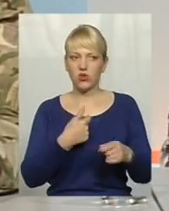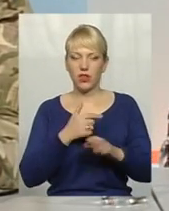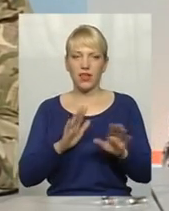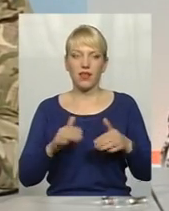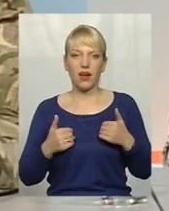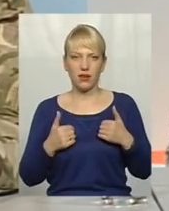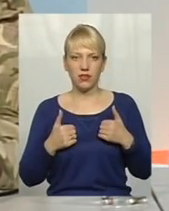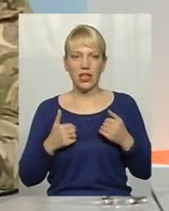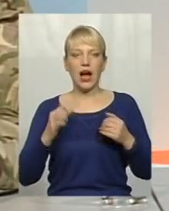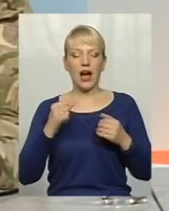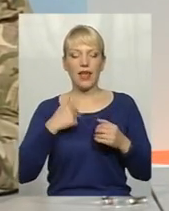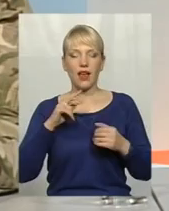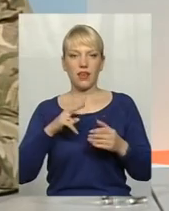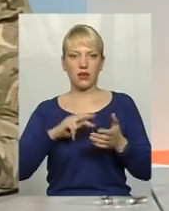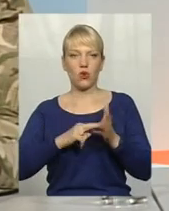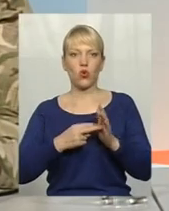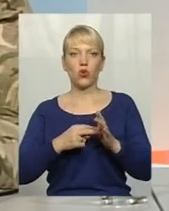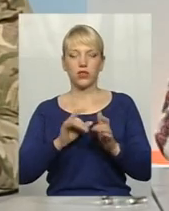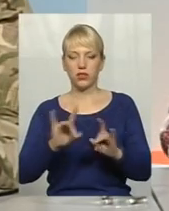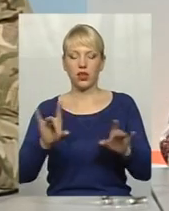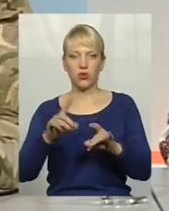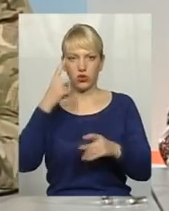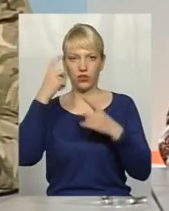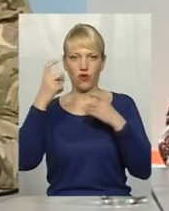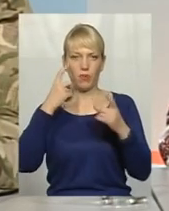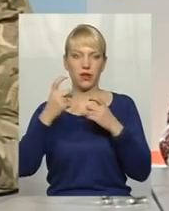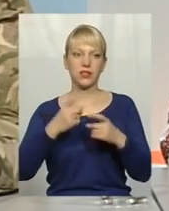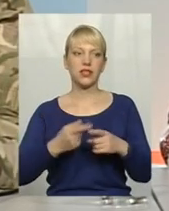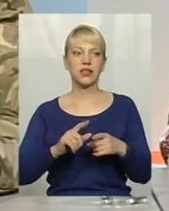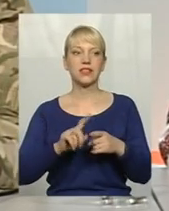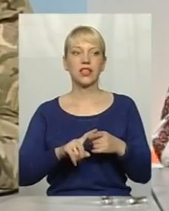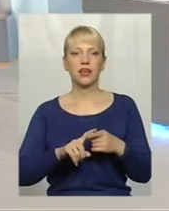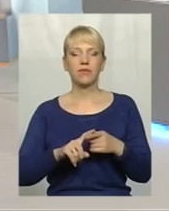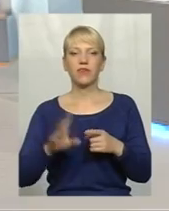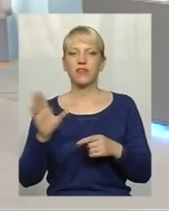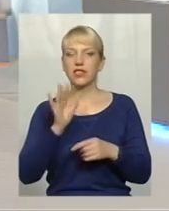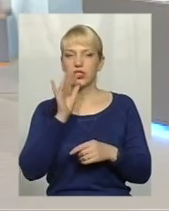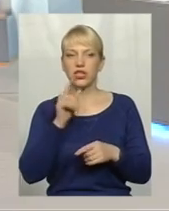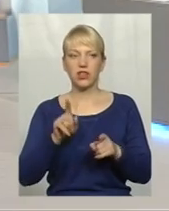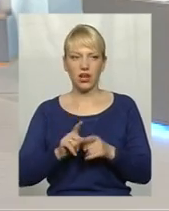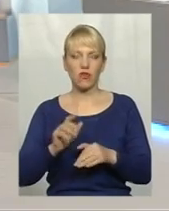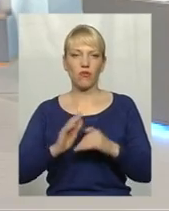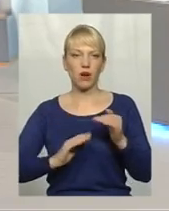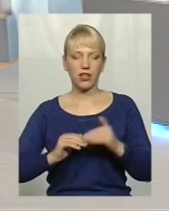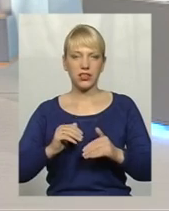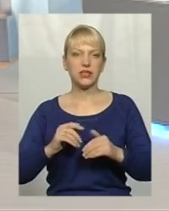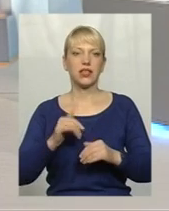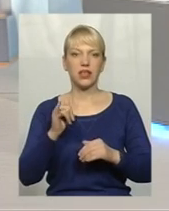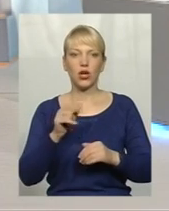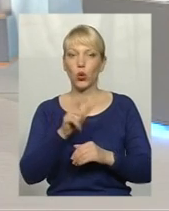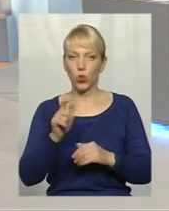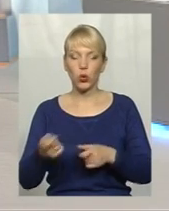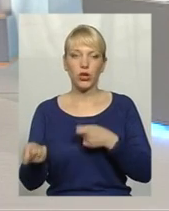я маю на увазі, що я як координатор і розкажу інформацію. Тобто, це весь час так вже в практиці в мене, і люди